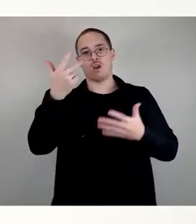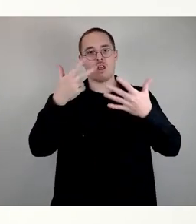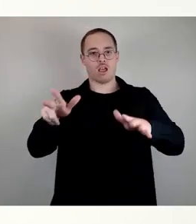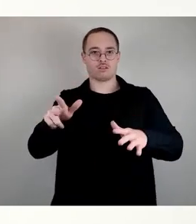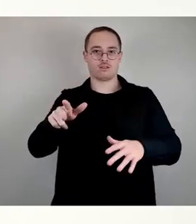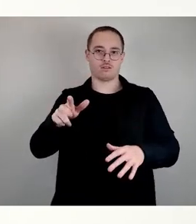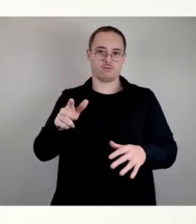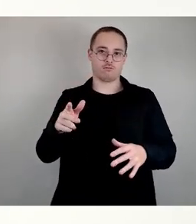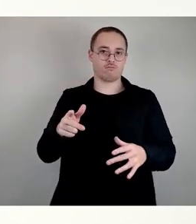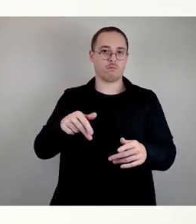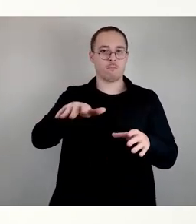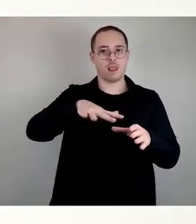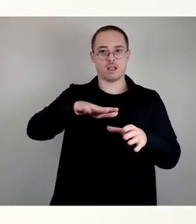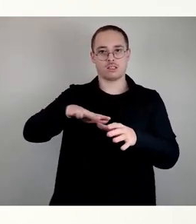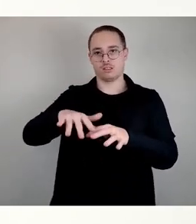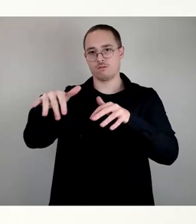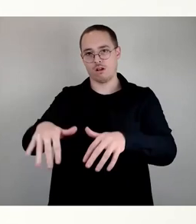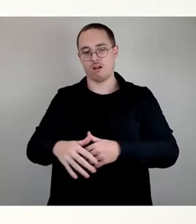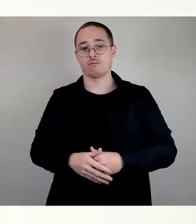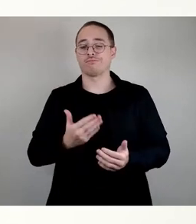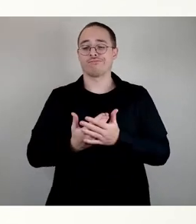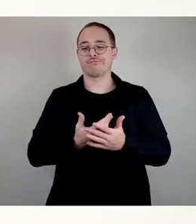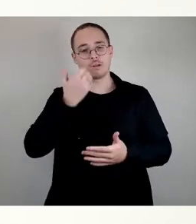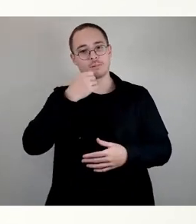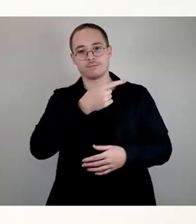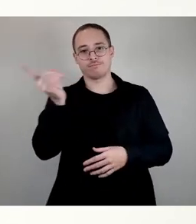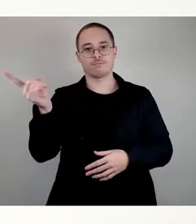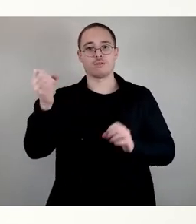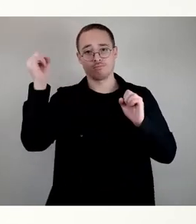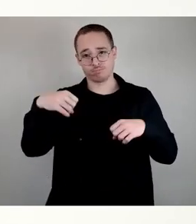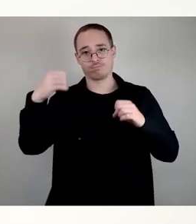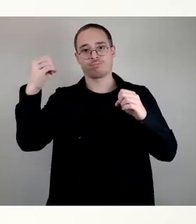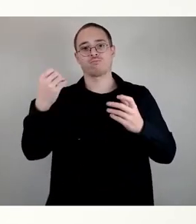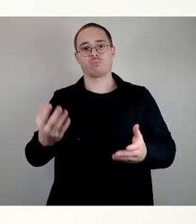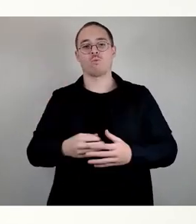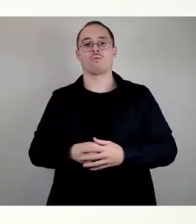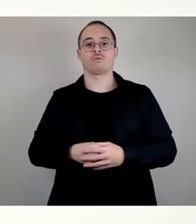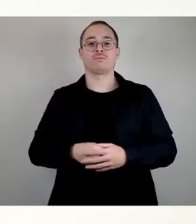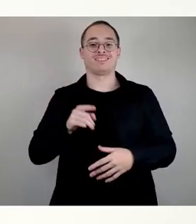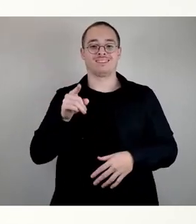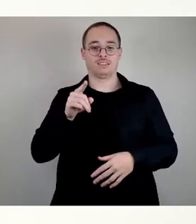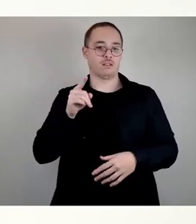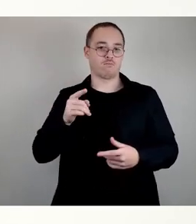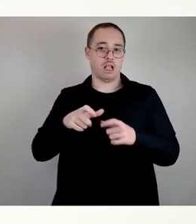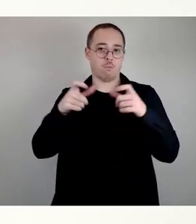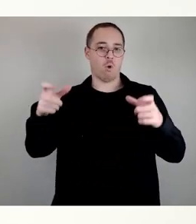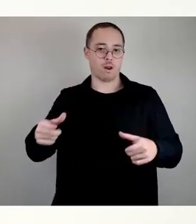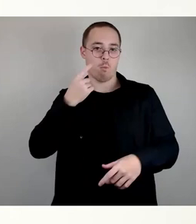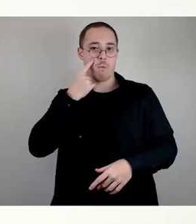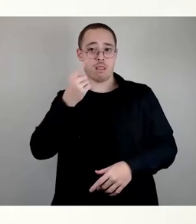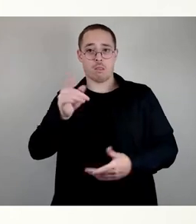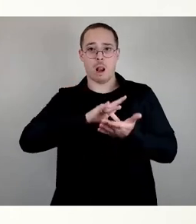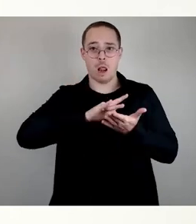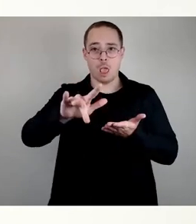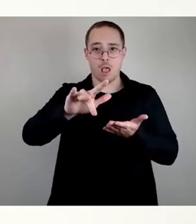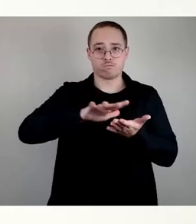Zustimmung, um hier die notwendigen Mittel zu aktivieren, dieses leerstehende Gebäude im städtischen Besitz für